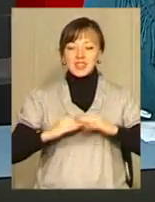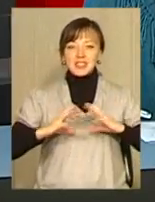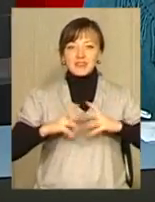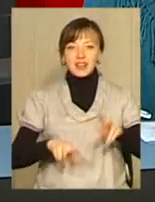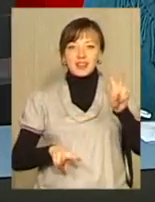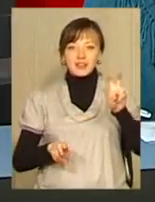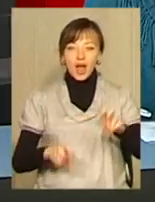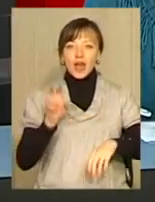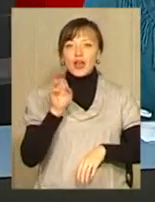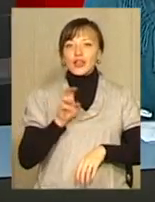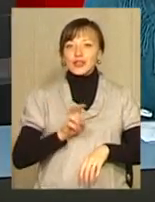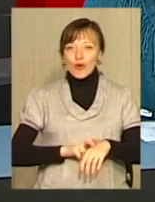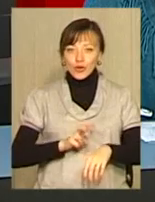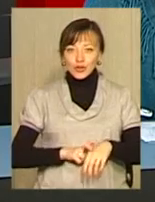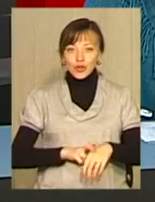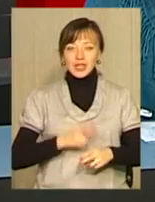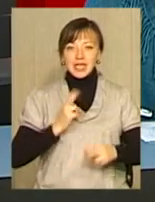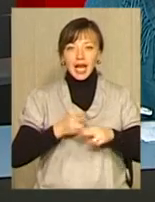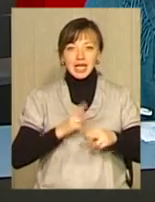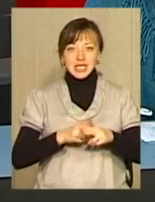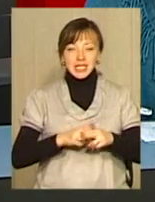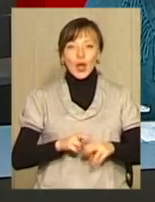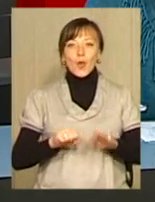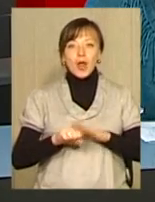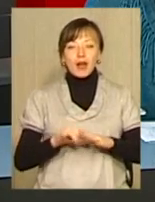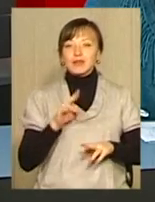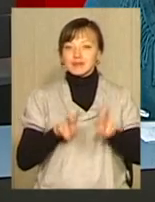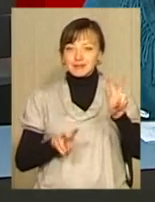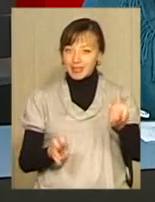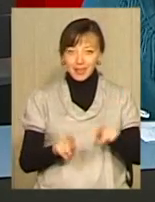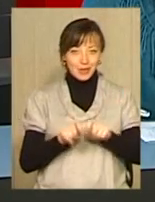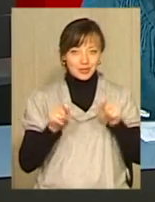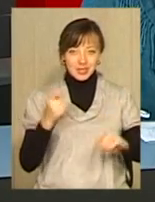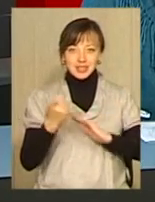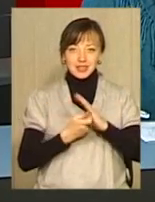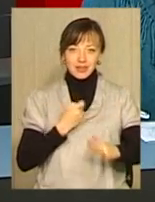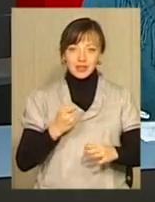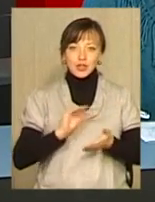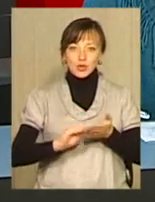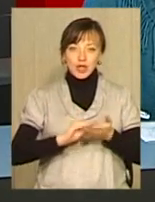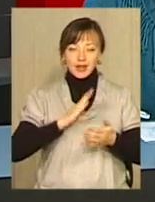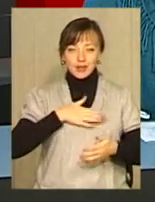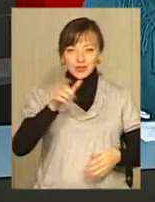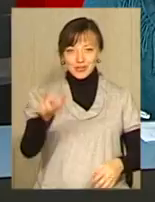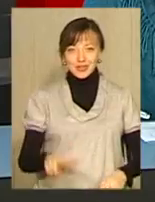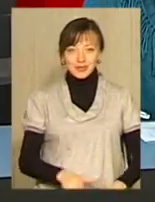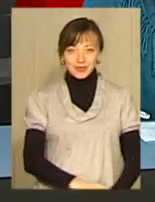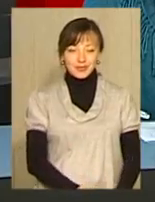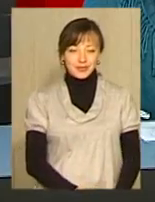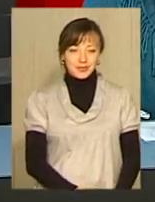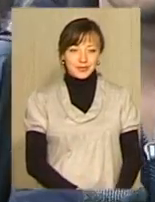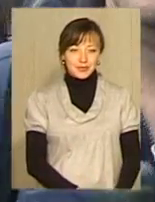його називають доктор «Залізний кулак». Для кого інтрига залишилася ще не розкритою, дізнавайтеся з сюжету Олексія Єлинкова.